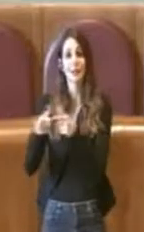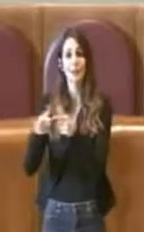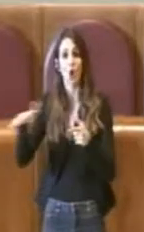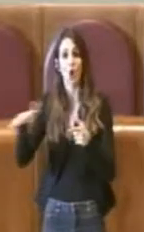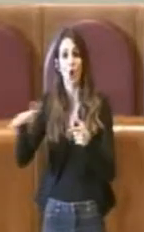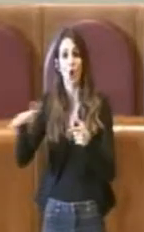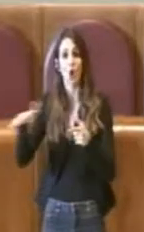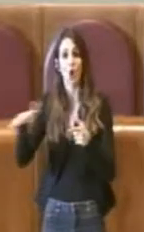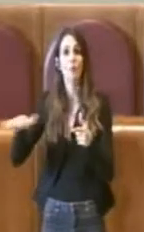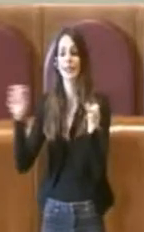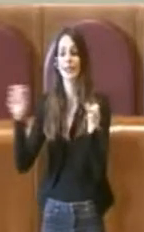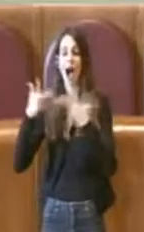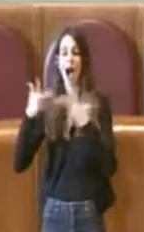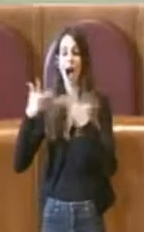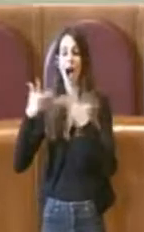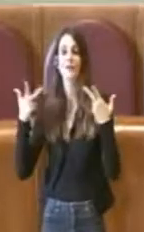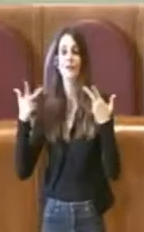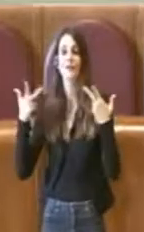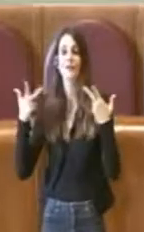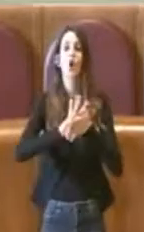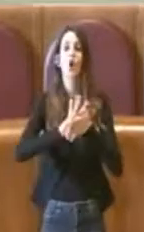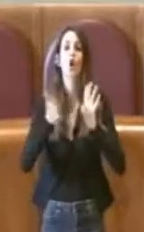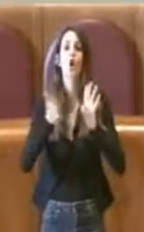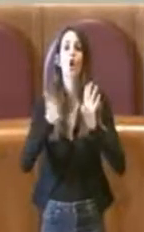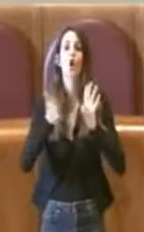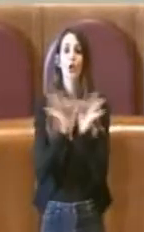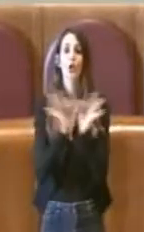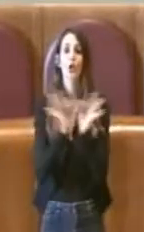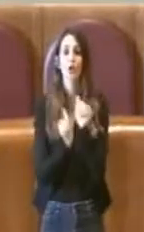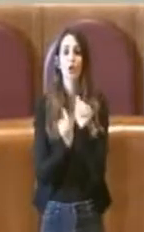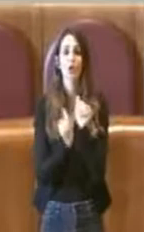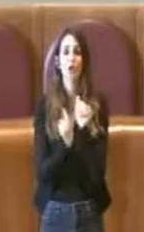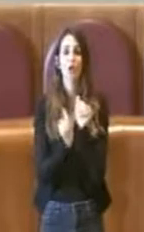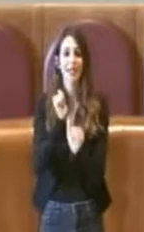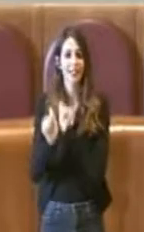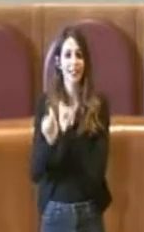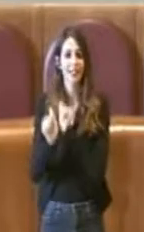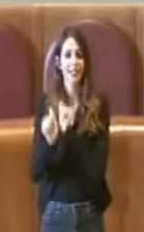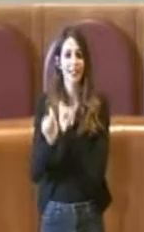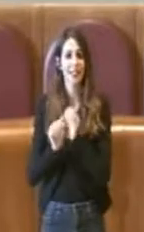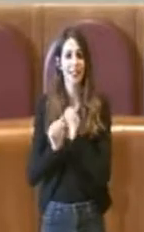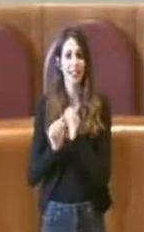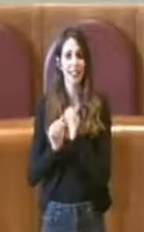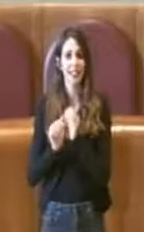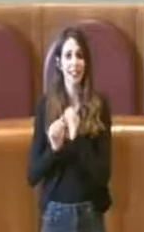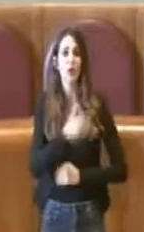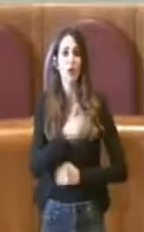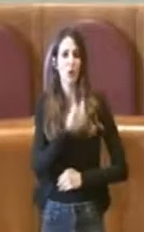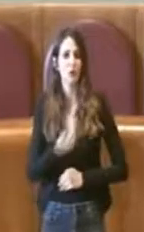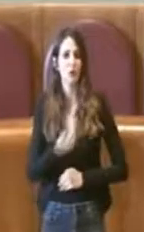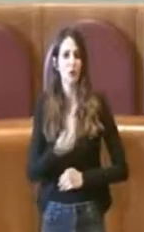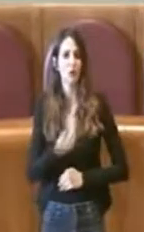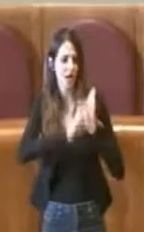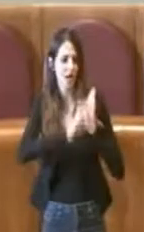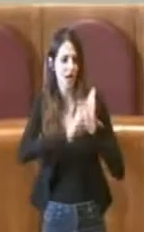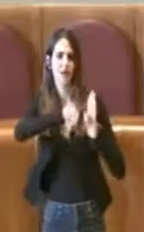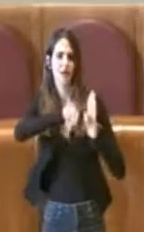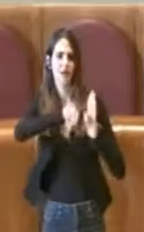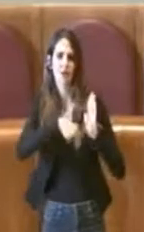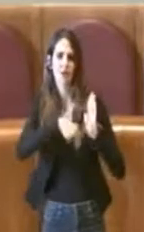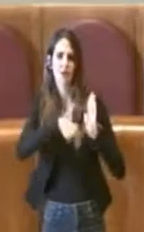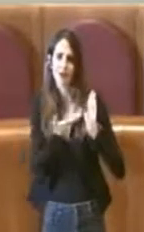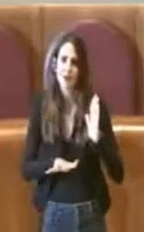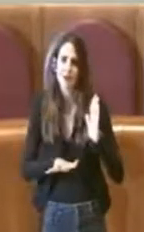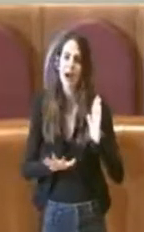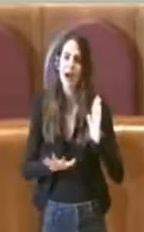concordato preventivo e abbiamo avuto come consiglieri anche i verbali e quindi anche